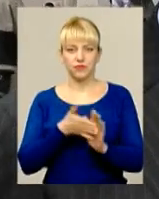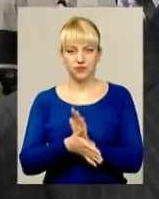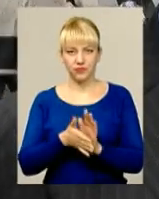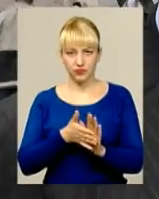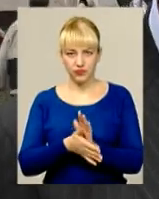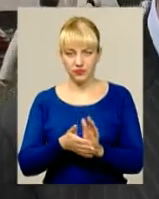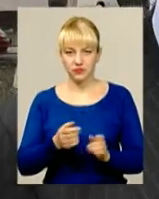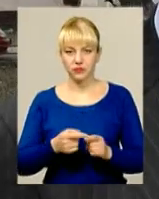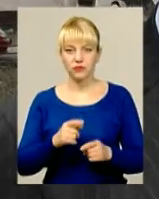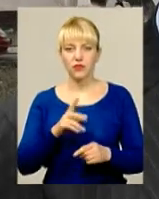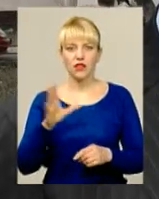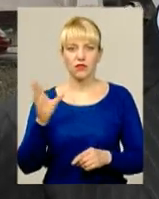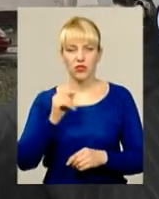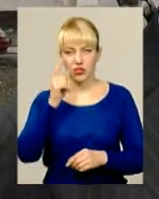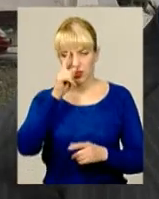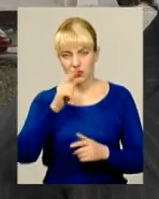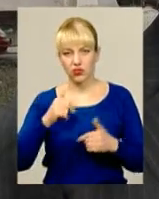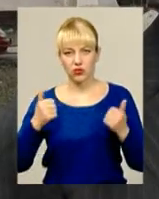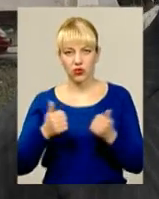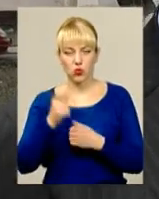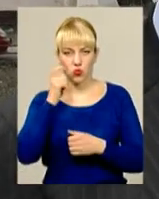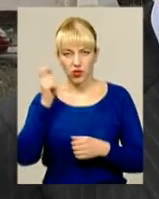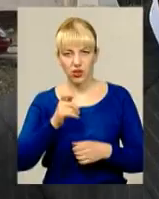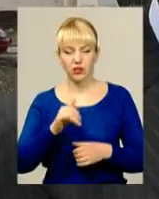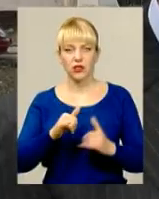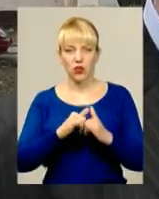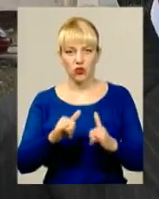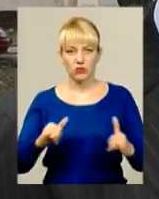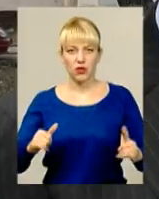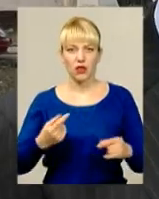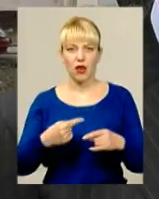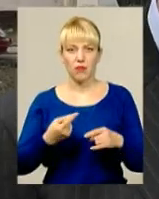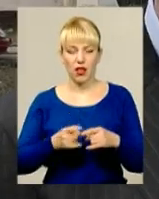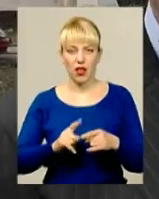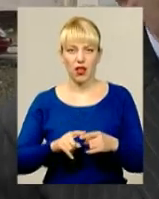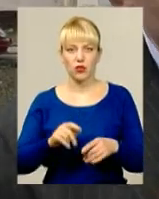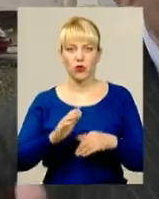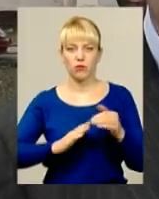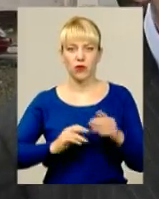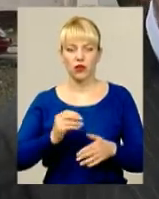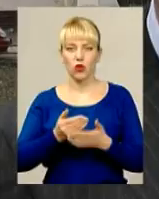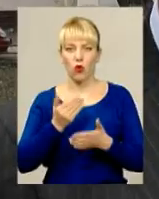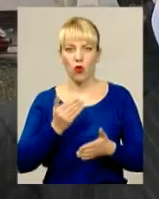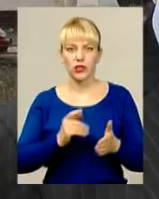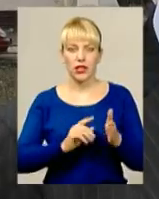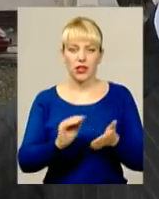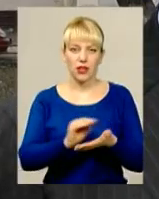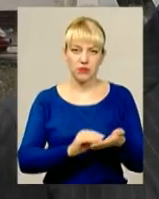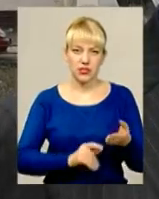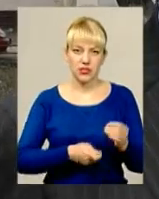розпространяємо цю практику і допомагаємо не тільки совєтам, а від написання заявлень до повної побіди, до